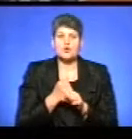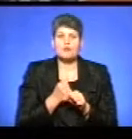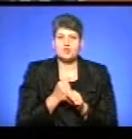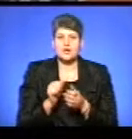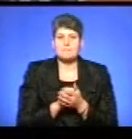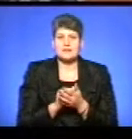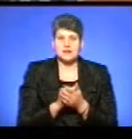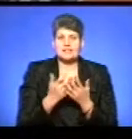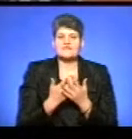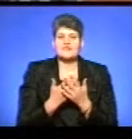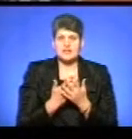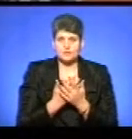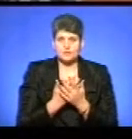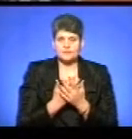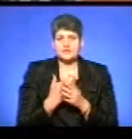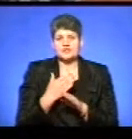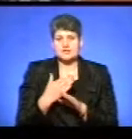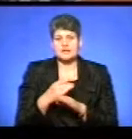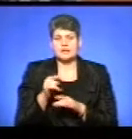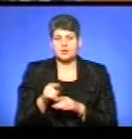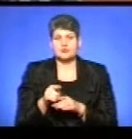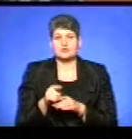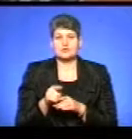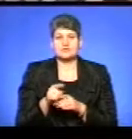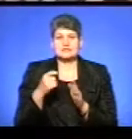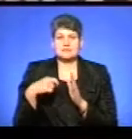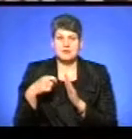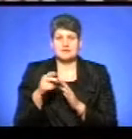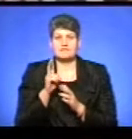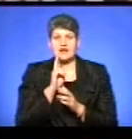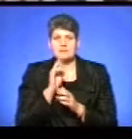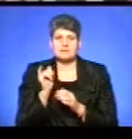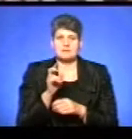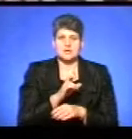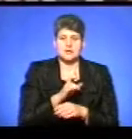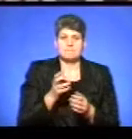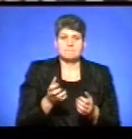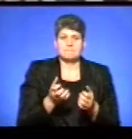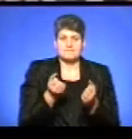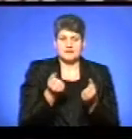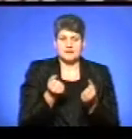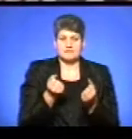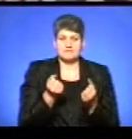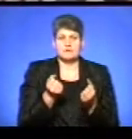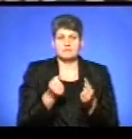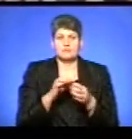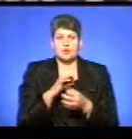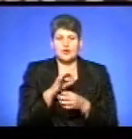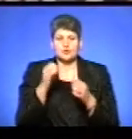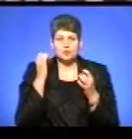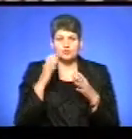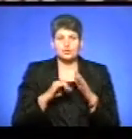фільму, частина якого знімалася в Кременці і в Бережанах. Підтримав проєкт «Український культурний фонд». Що